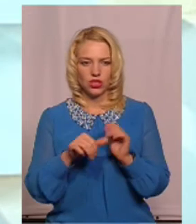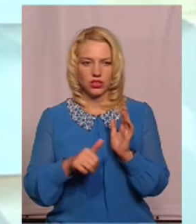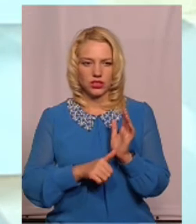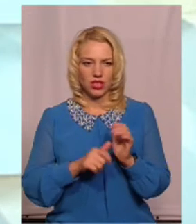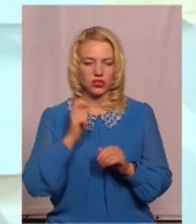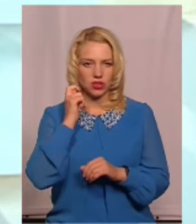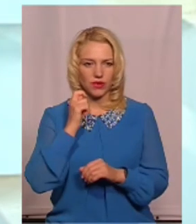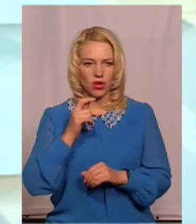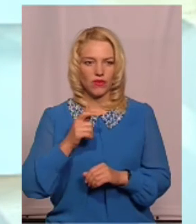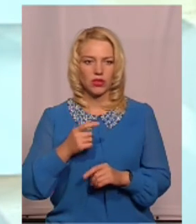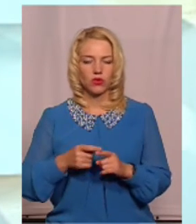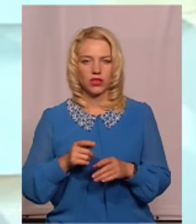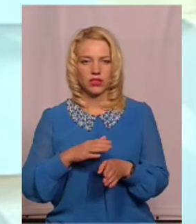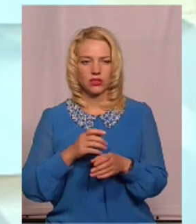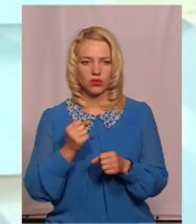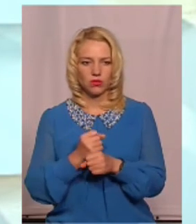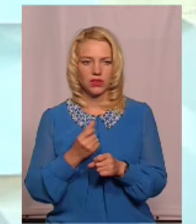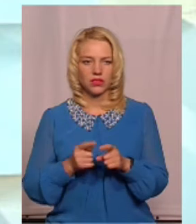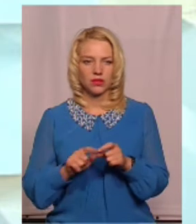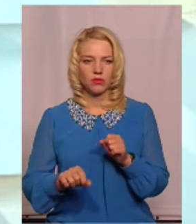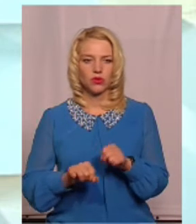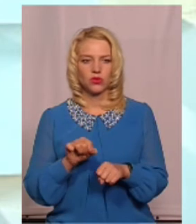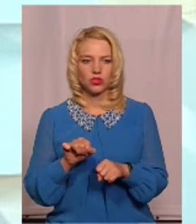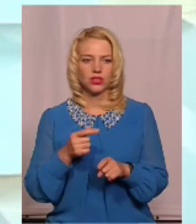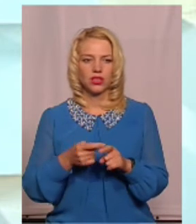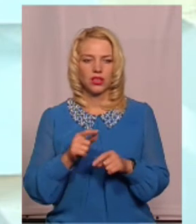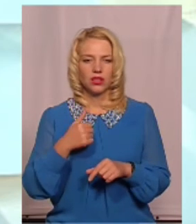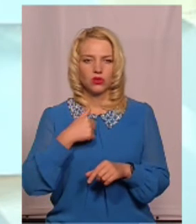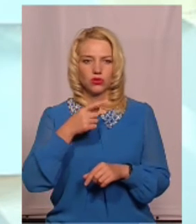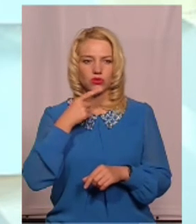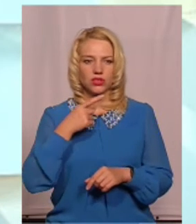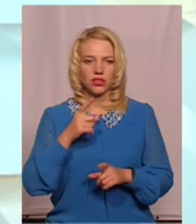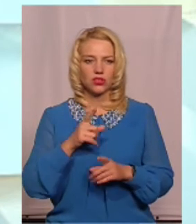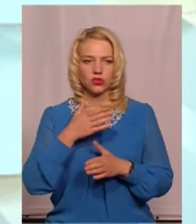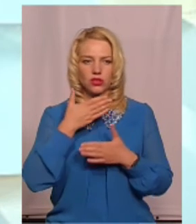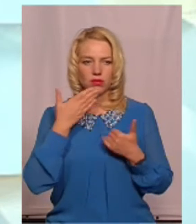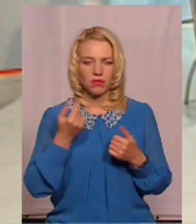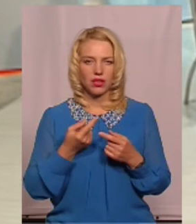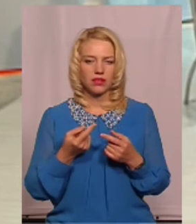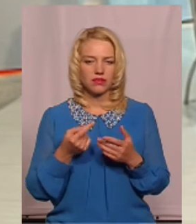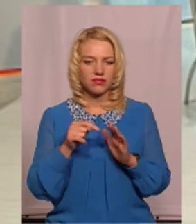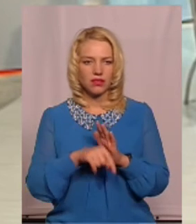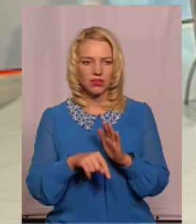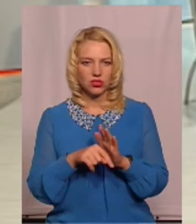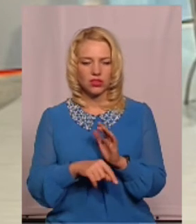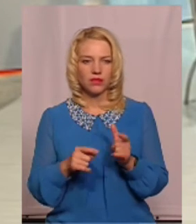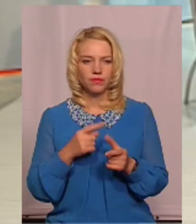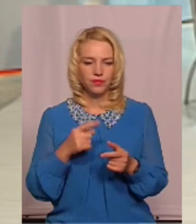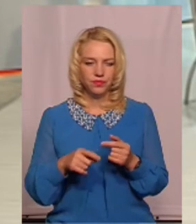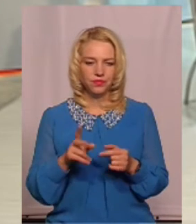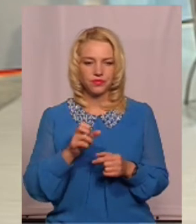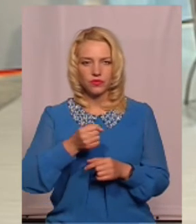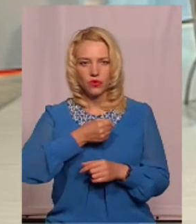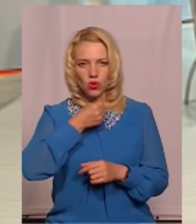-літнього віку, вчинила дане правопорушення, і тут я хочу зазначити, що немає абсолютно ніякого значення, чи був